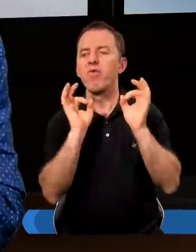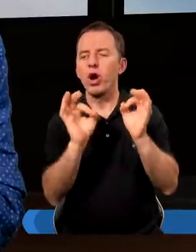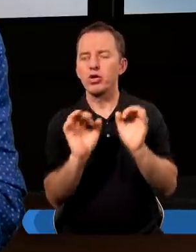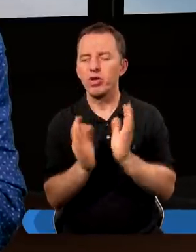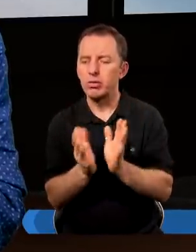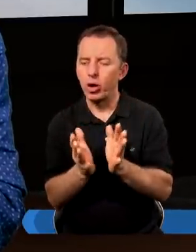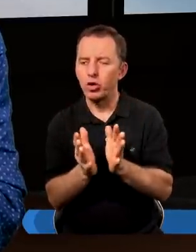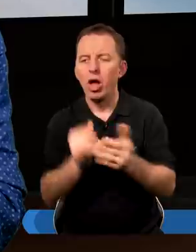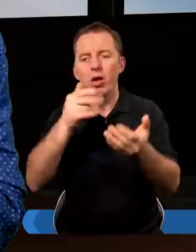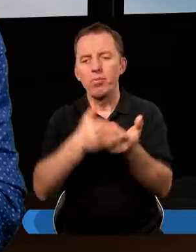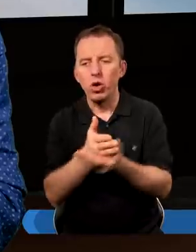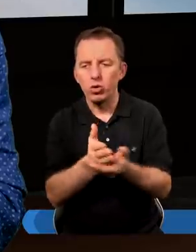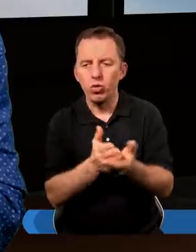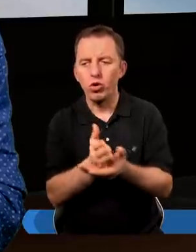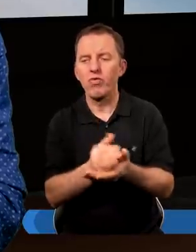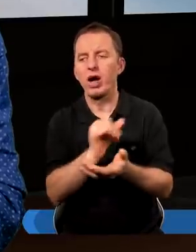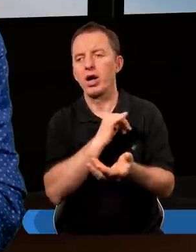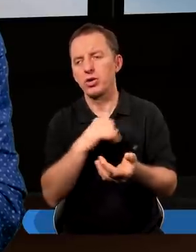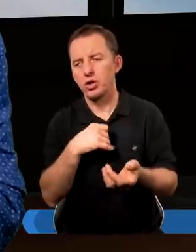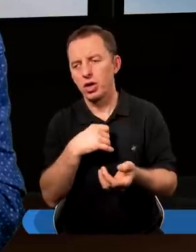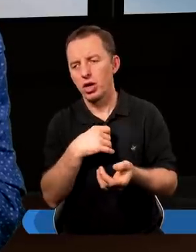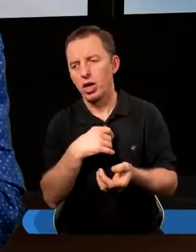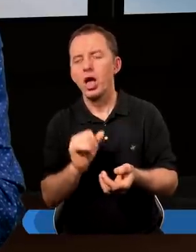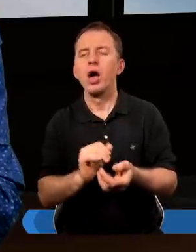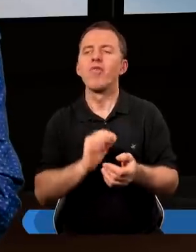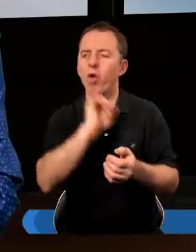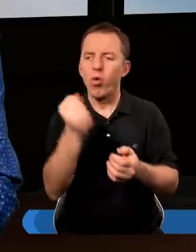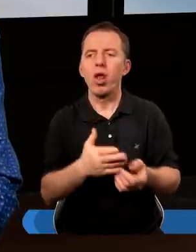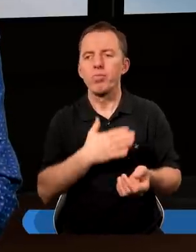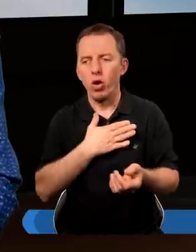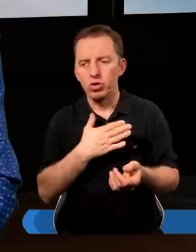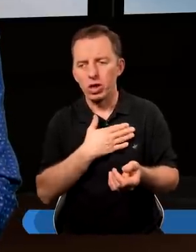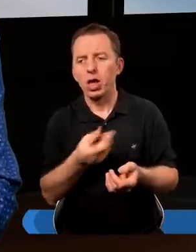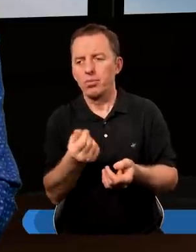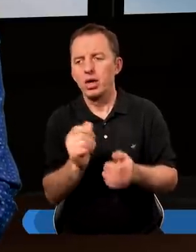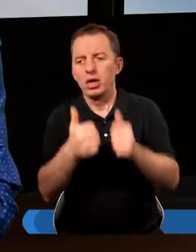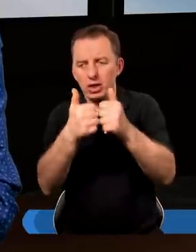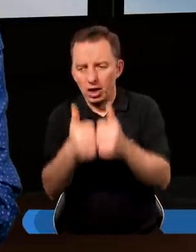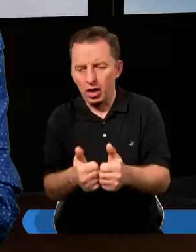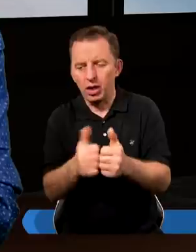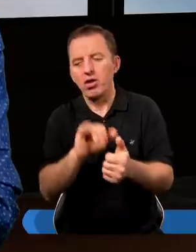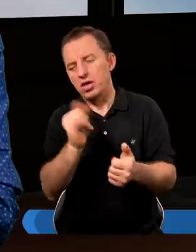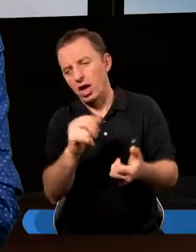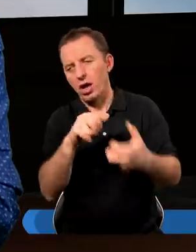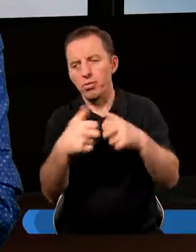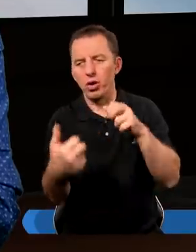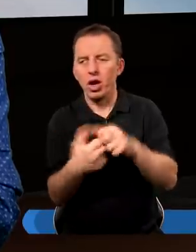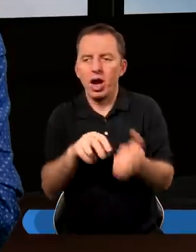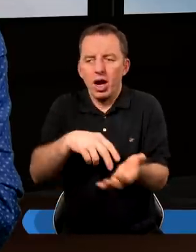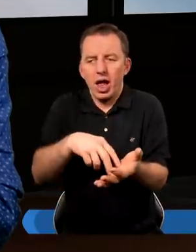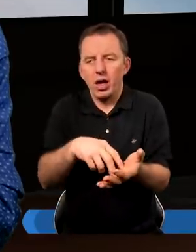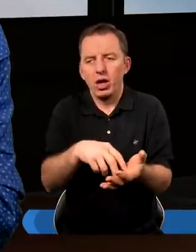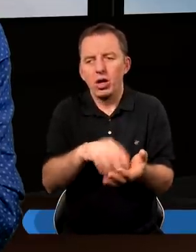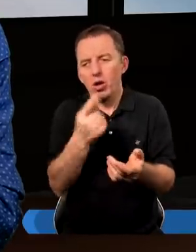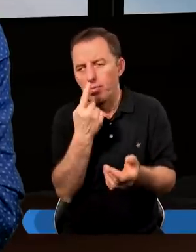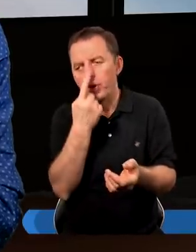sposób posługiwać się i w ogóle posiadanie pieniędzy stanowi też jakiś problem, jakiś lęk.